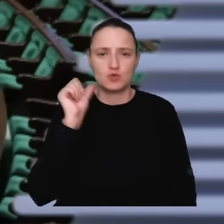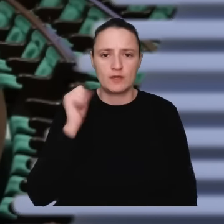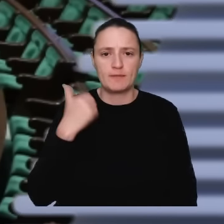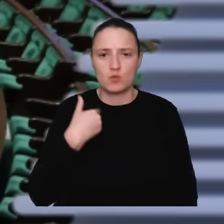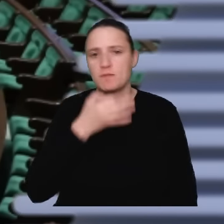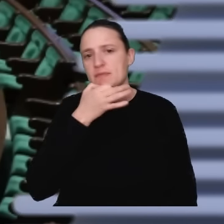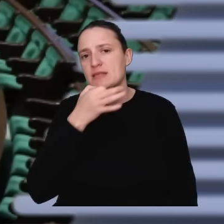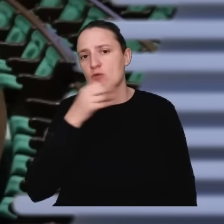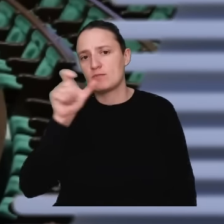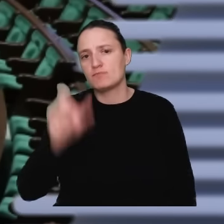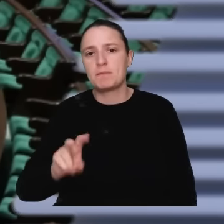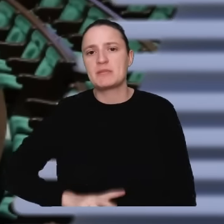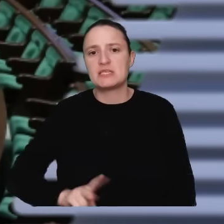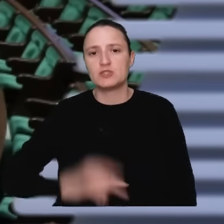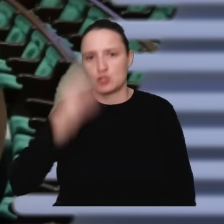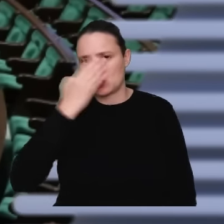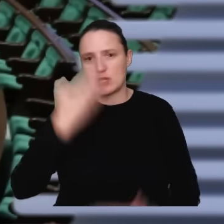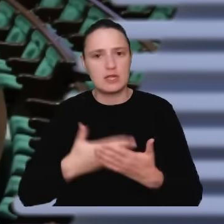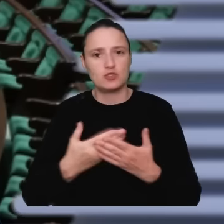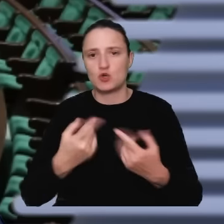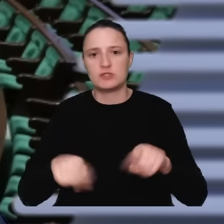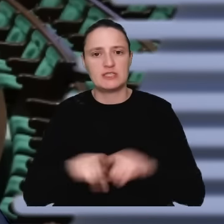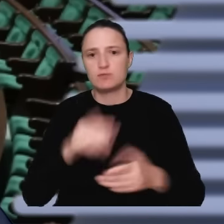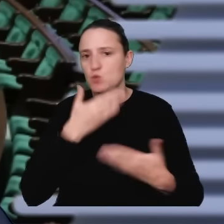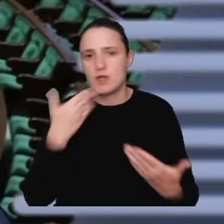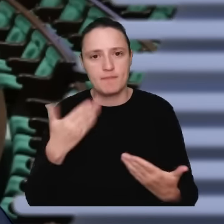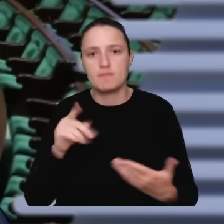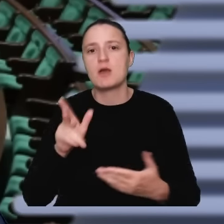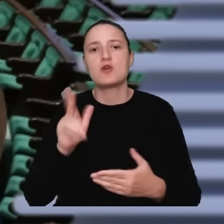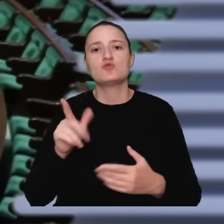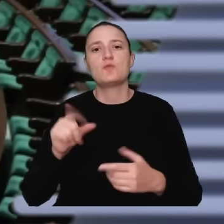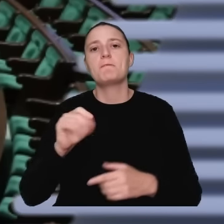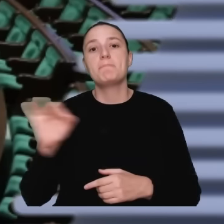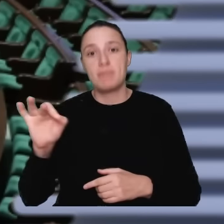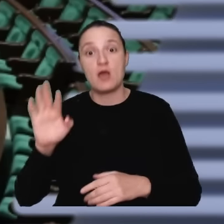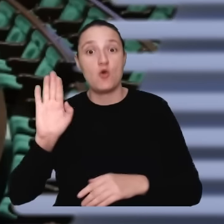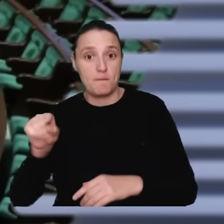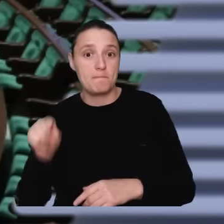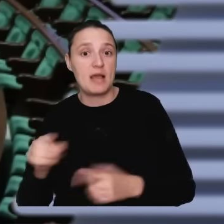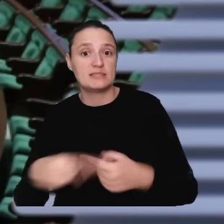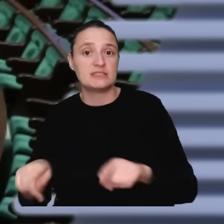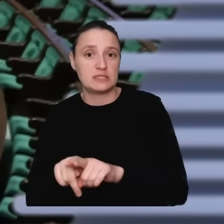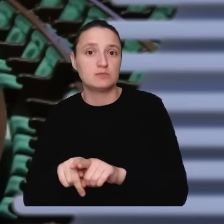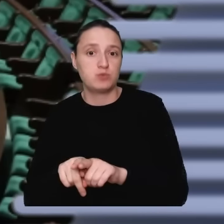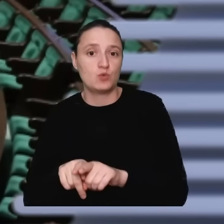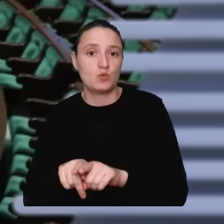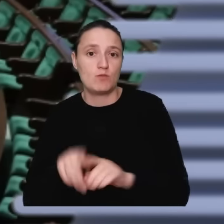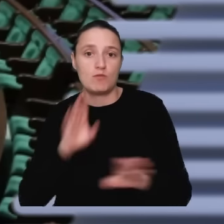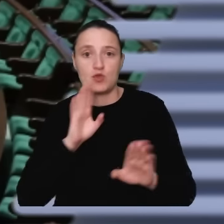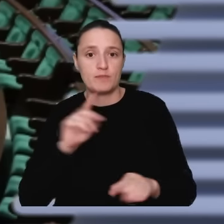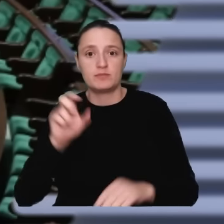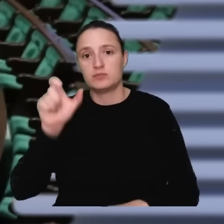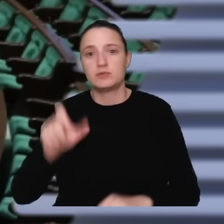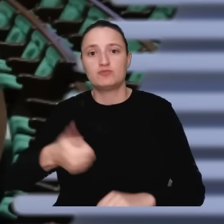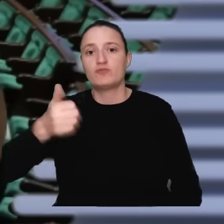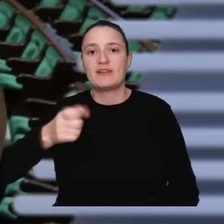DZIĘKI ZA OBSERWACIE Platforma Obywatelska, bo Platforma Obywatelska na czele z Giertychem ma